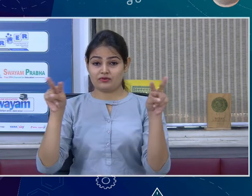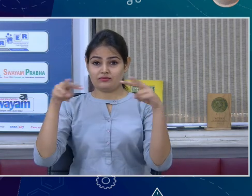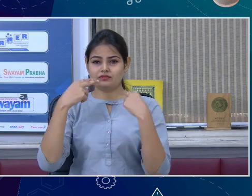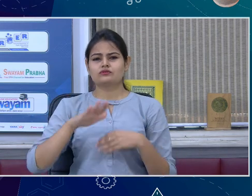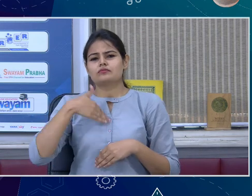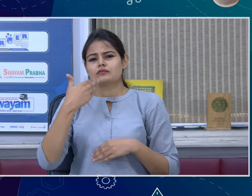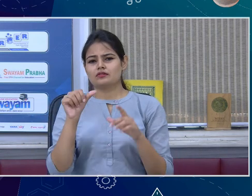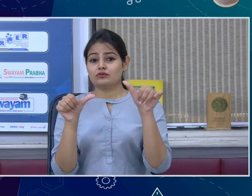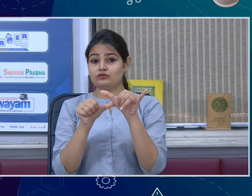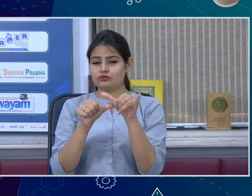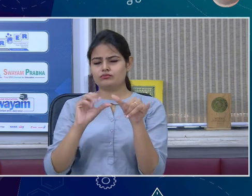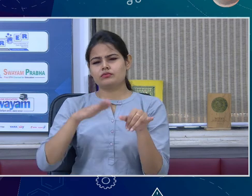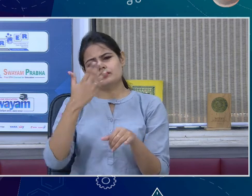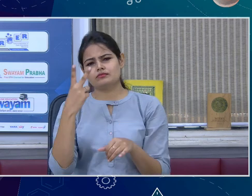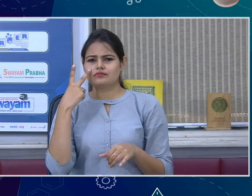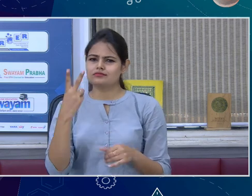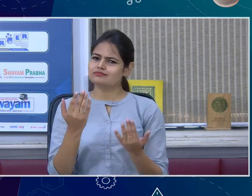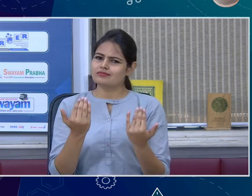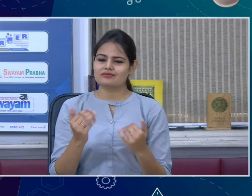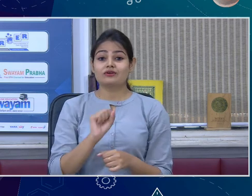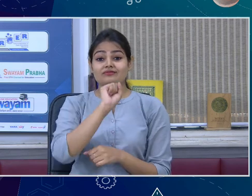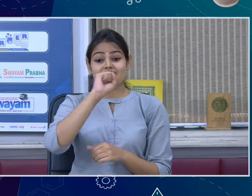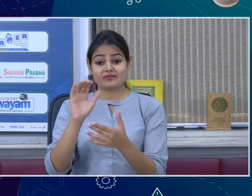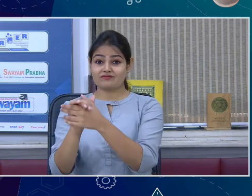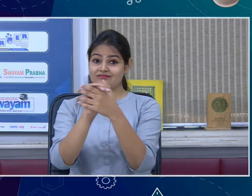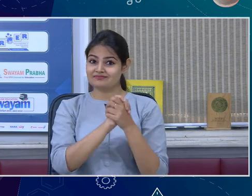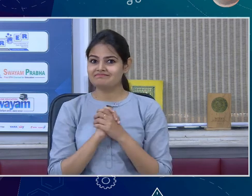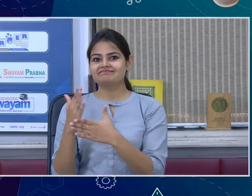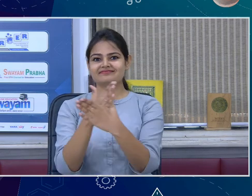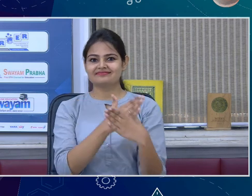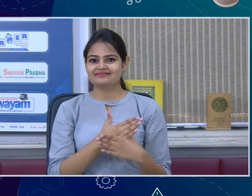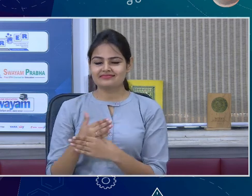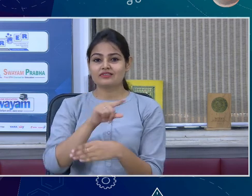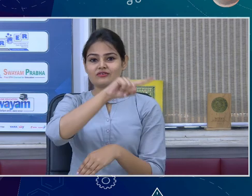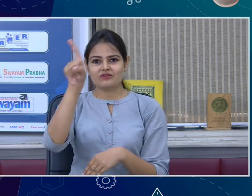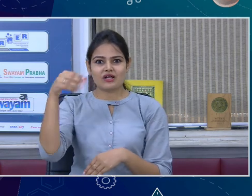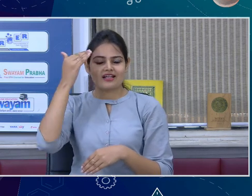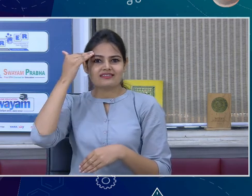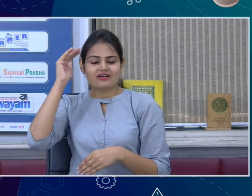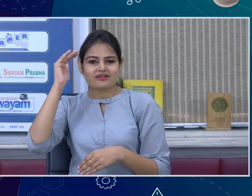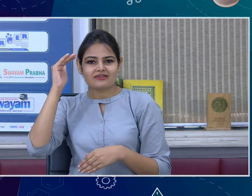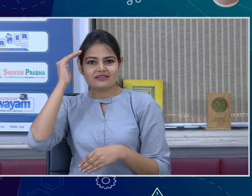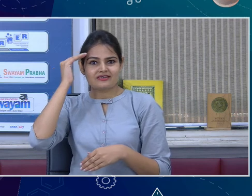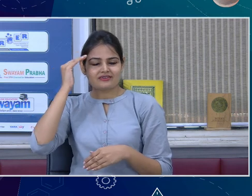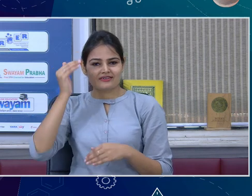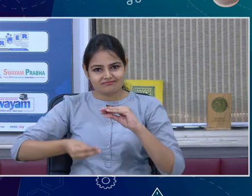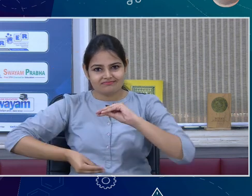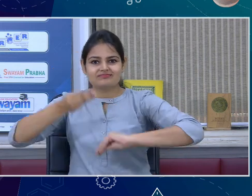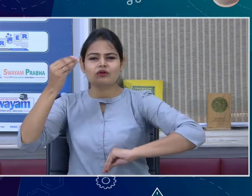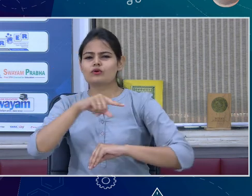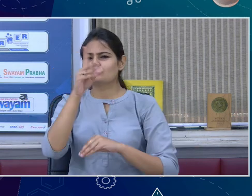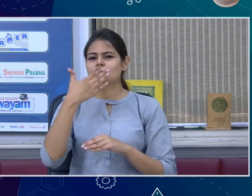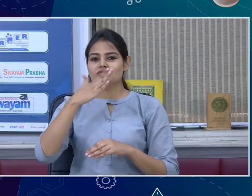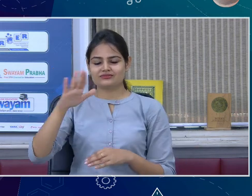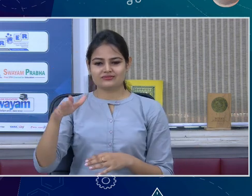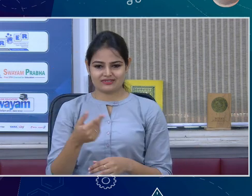बाद में देख सकते हैं जब आपका मन हो और अपने friends के साथ भी इसको circulate करें ताकि उनका भी knowledge बढ़े और जो children with special needs हैं उनके